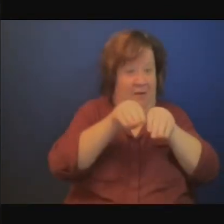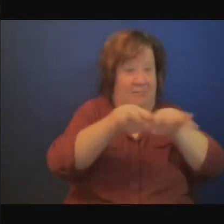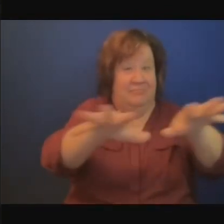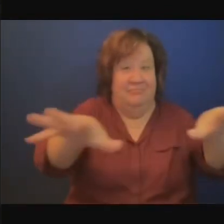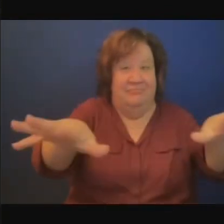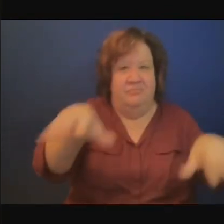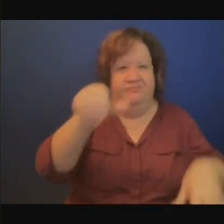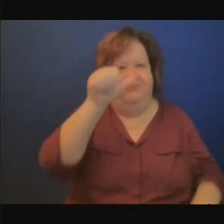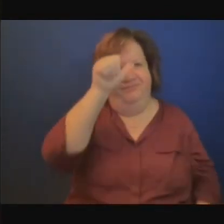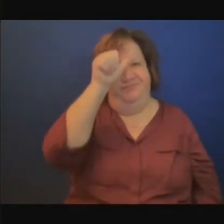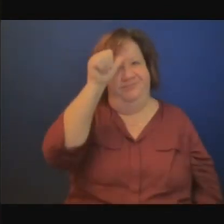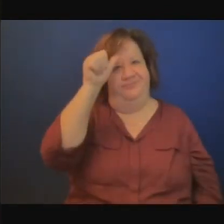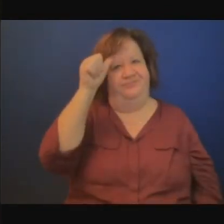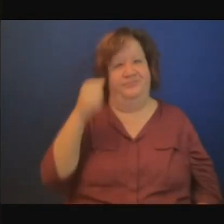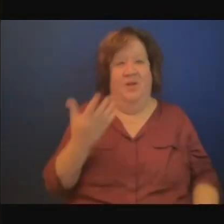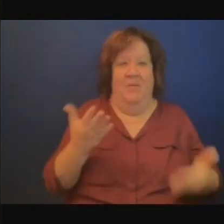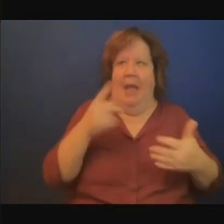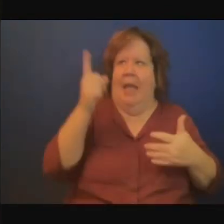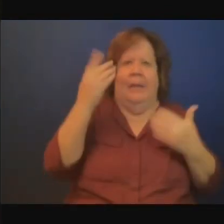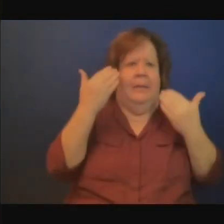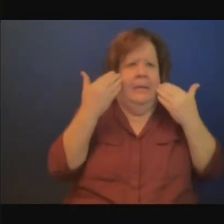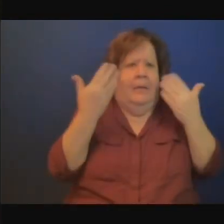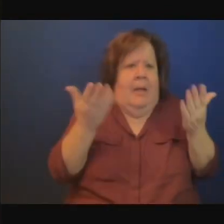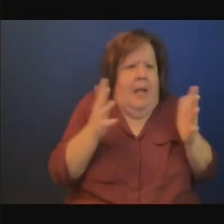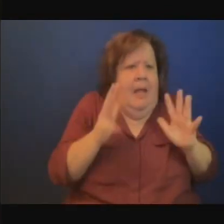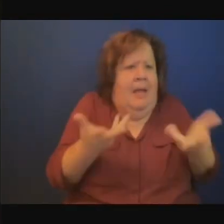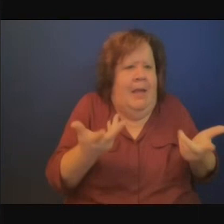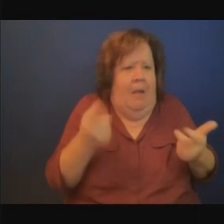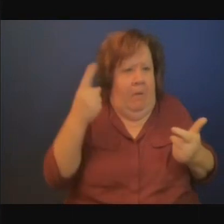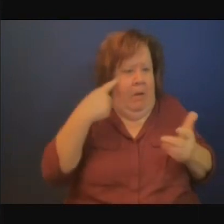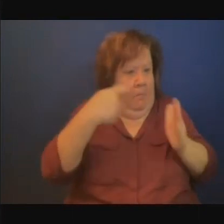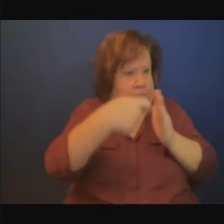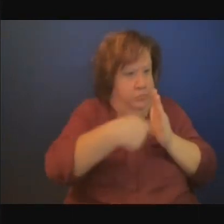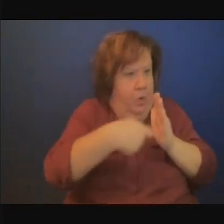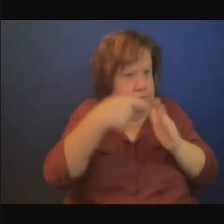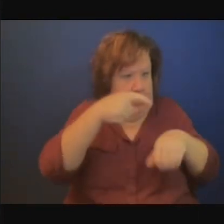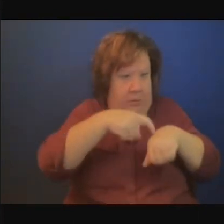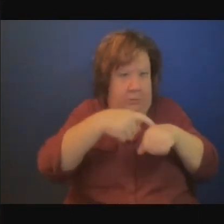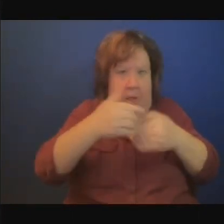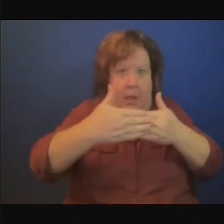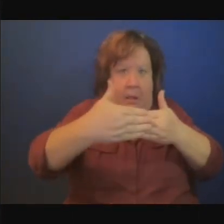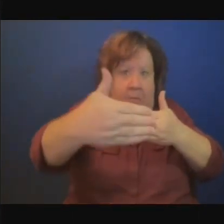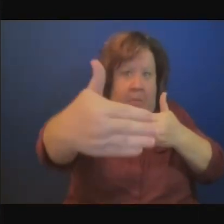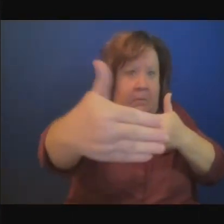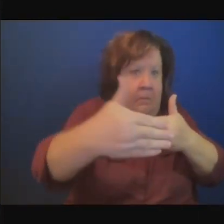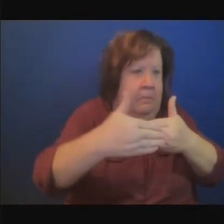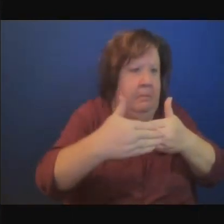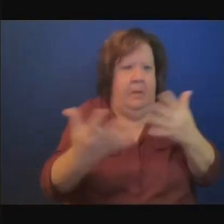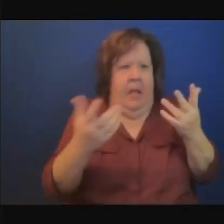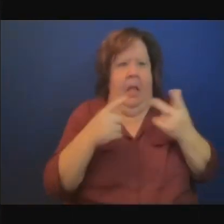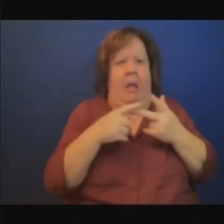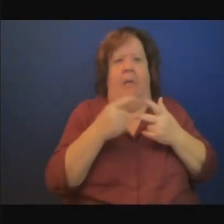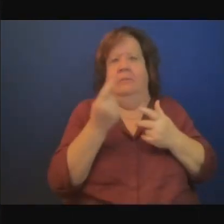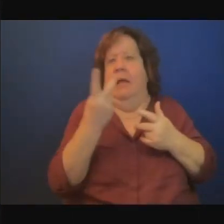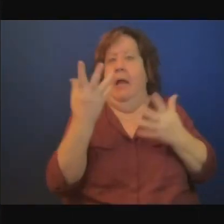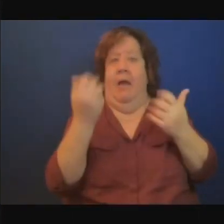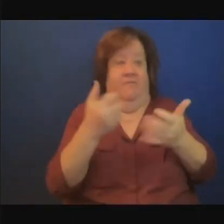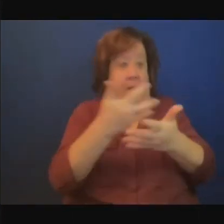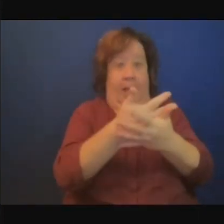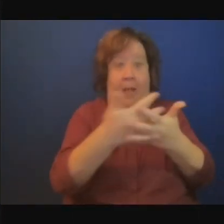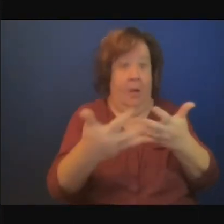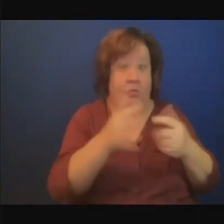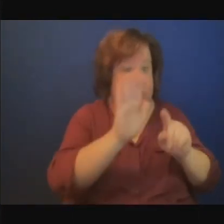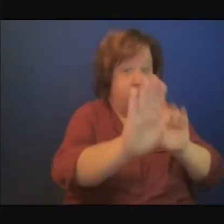long terme délicats il faut comprendre le langage de l'emprunteur pour pouvoir lui apporter l'appui